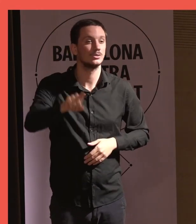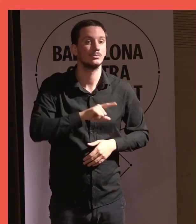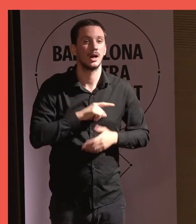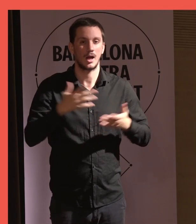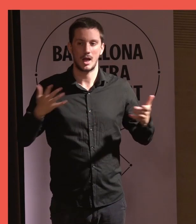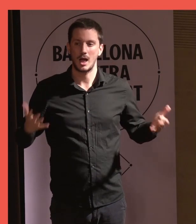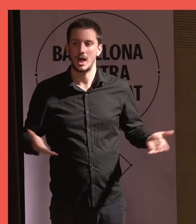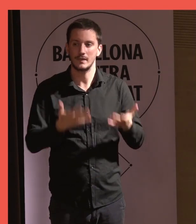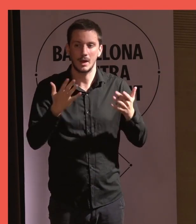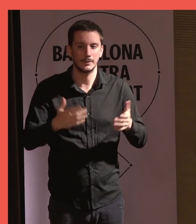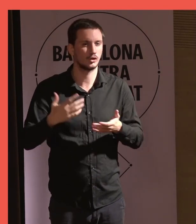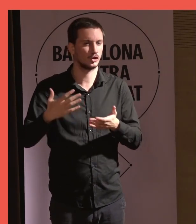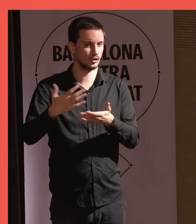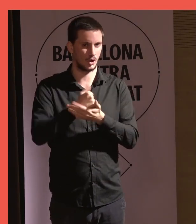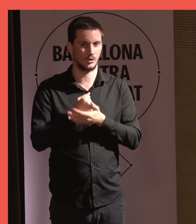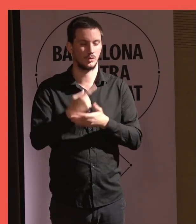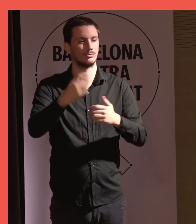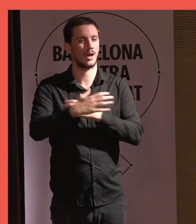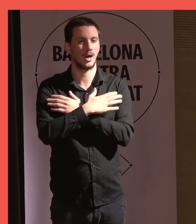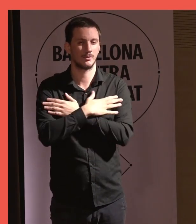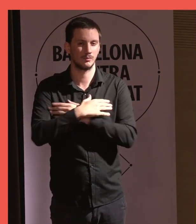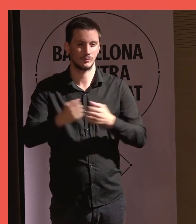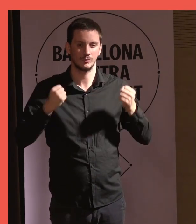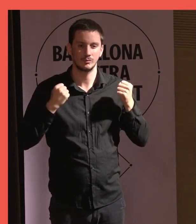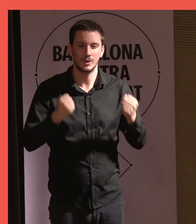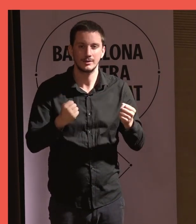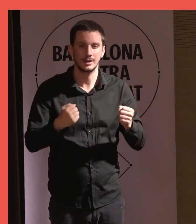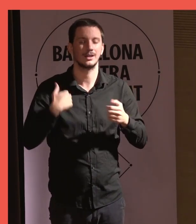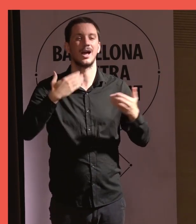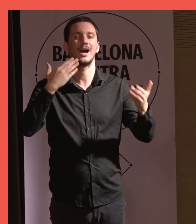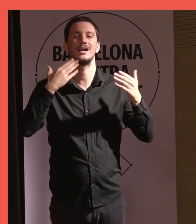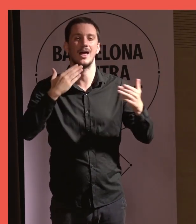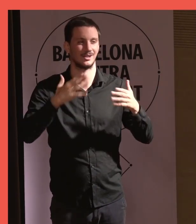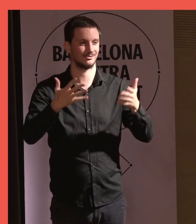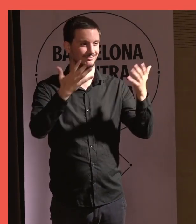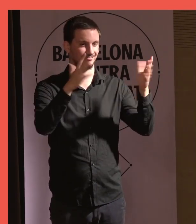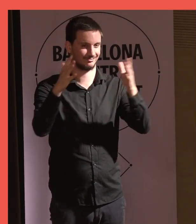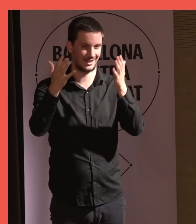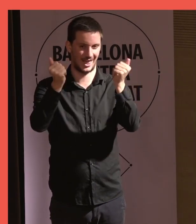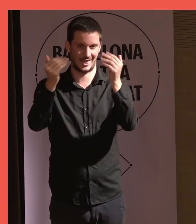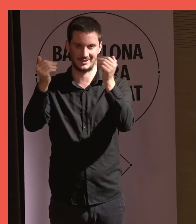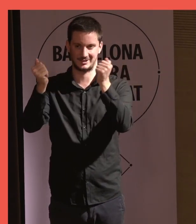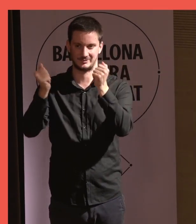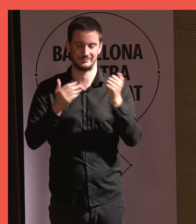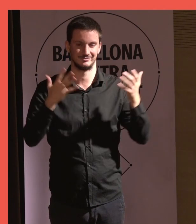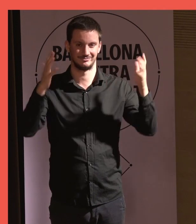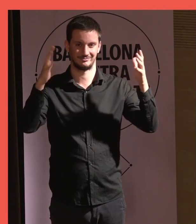endavant amb tot plegat. Una abraçada ben forta i gràcies. Adéu-siau. Gràcies.